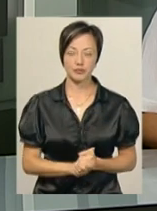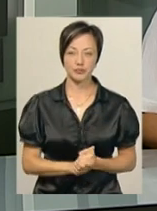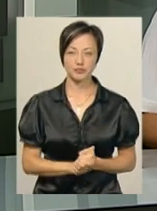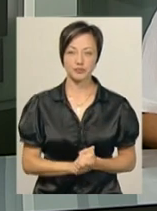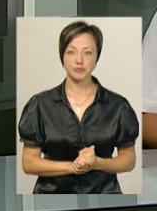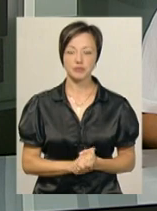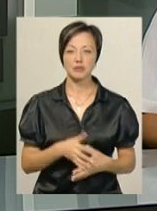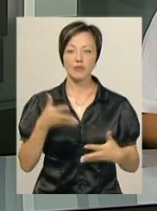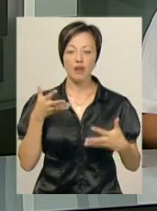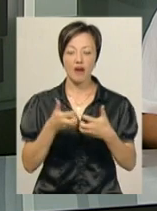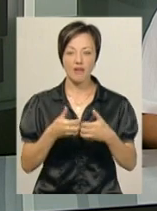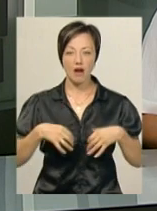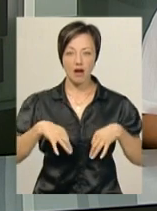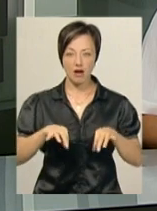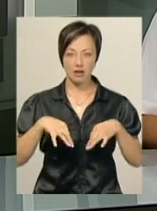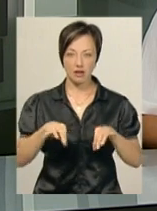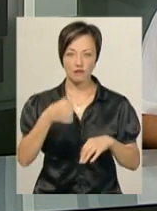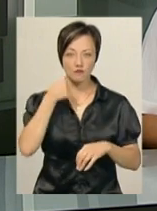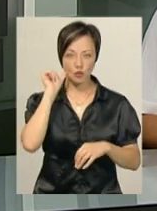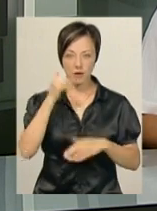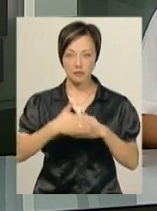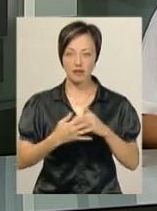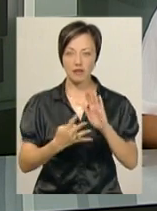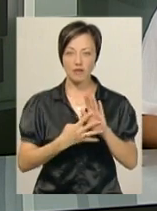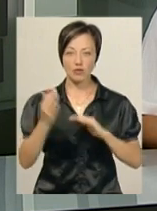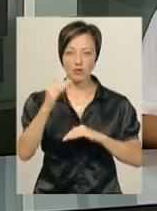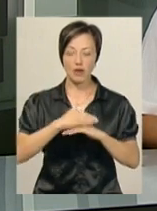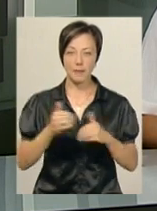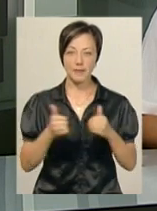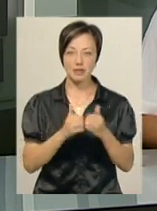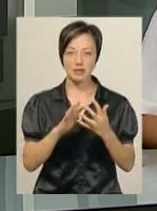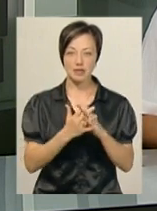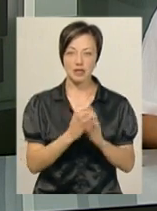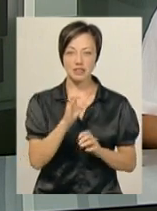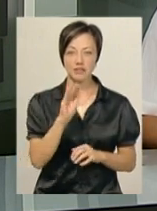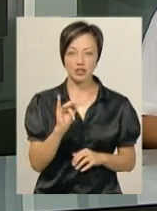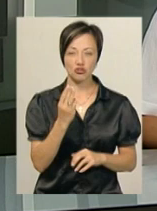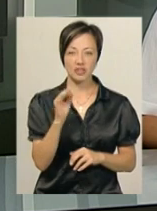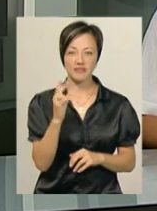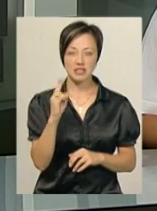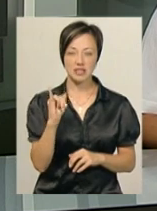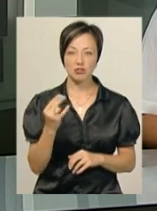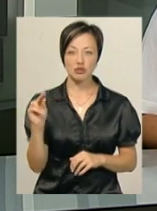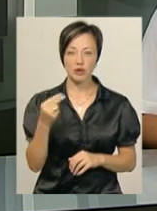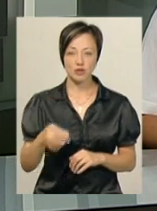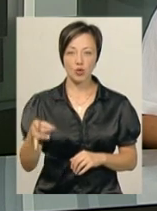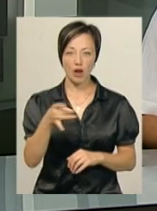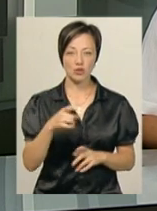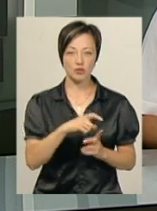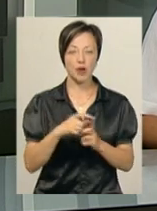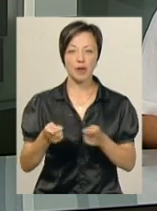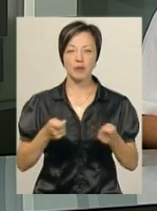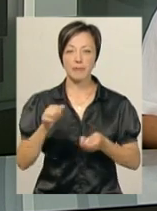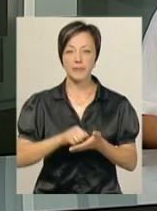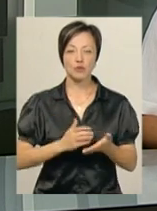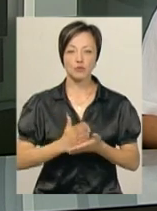Нагадаю, автомобільна аварія сталася вчора близько 9-ї вечора біля села Свіршківці Чеморовецького району. За словами керівника